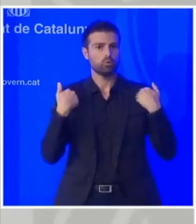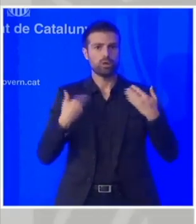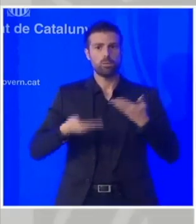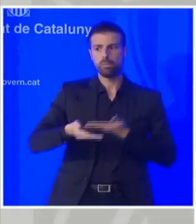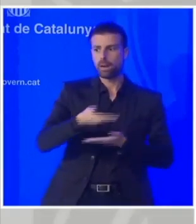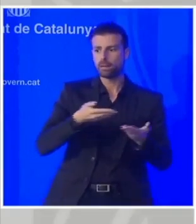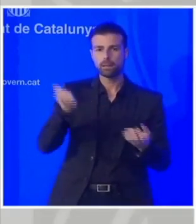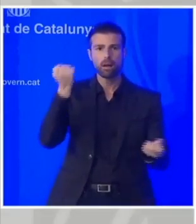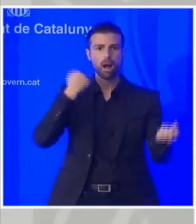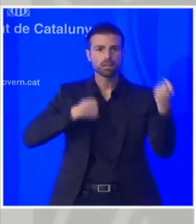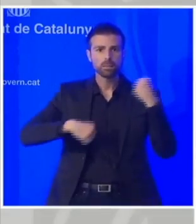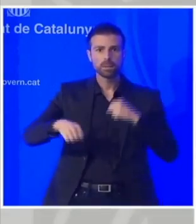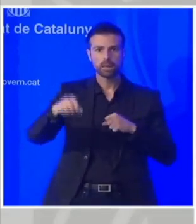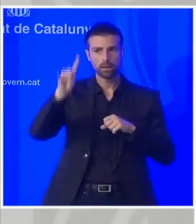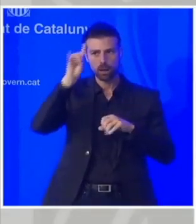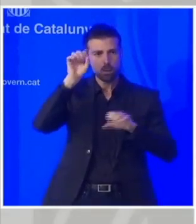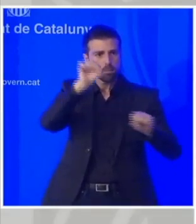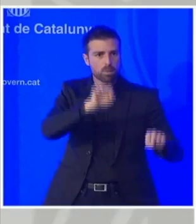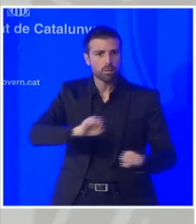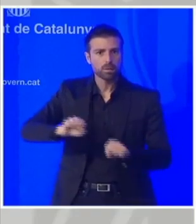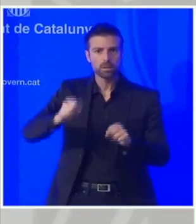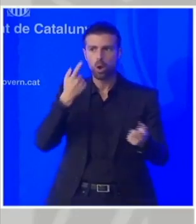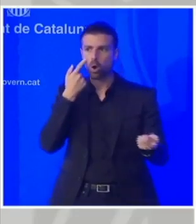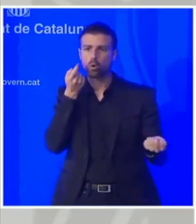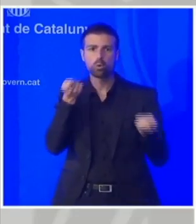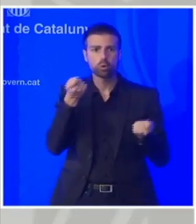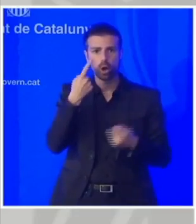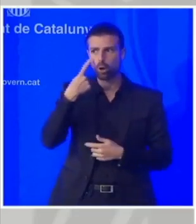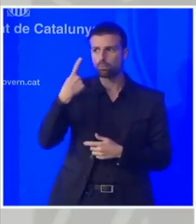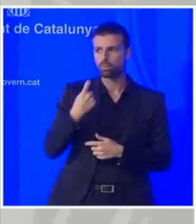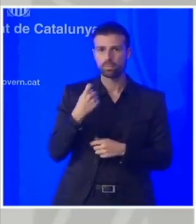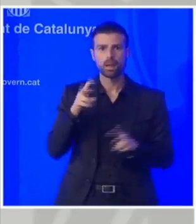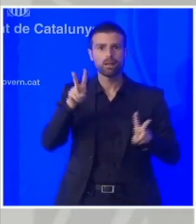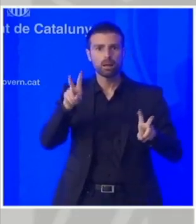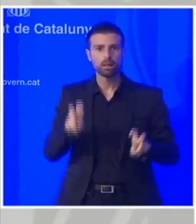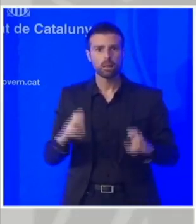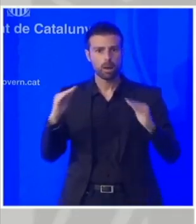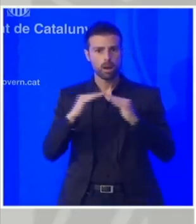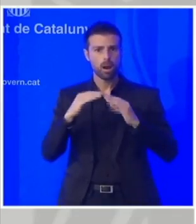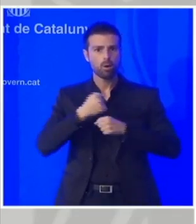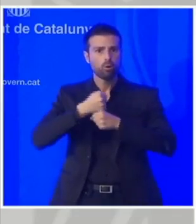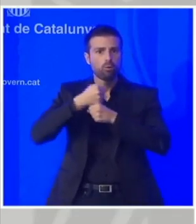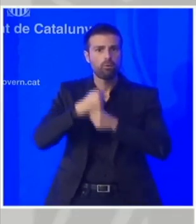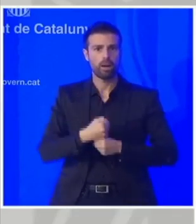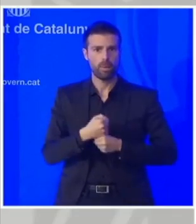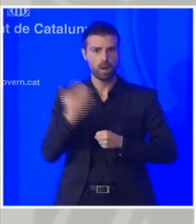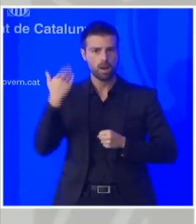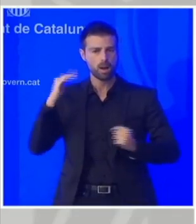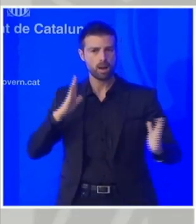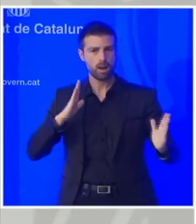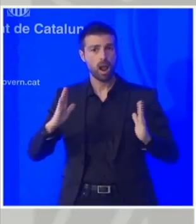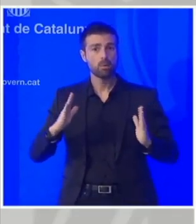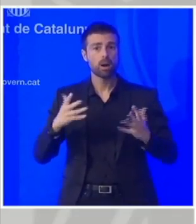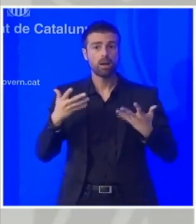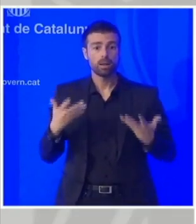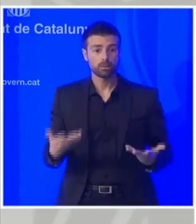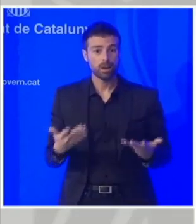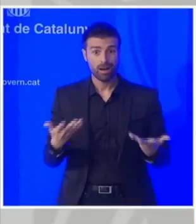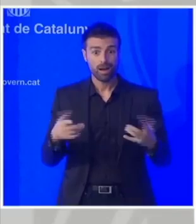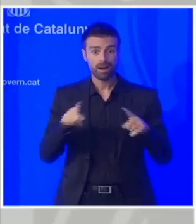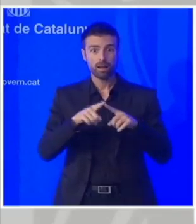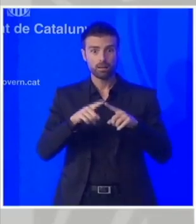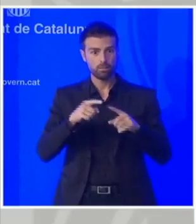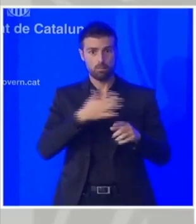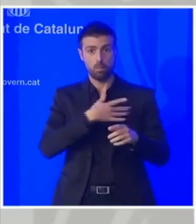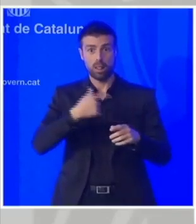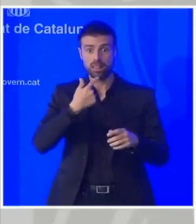'activitat de prevenció i de cautela amb tot el tema del confinament domiciliari que teníem. I en qualsevol cas, això es